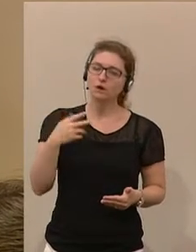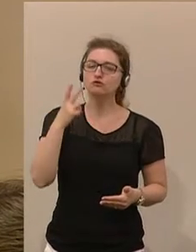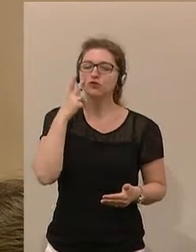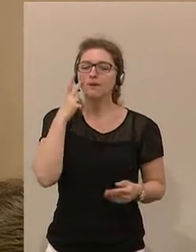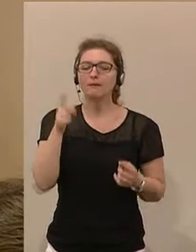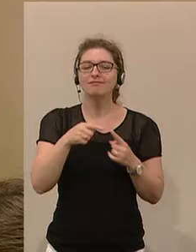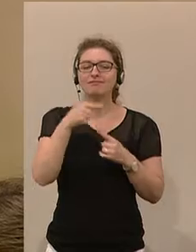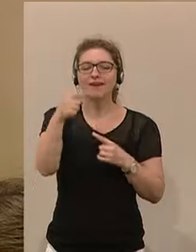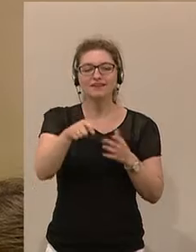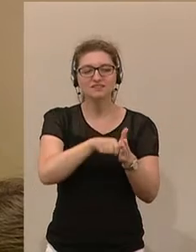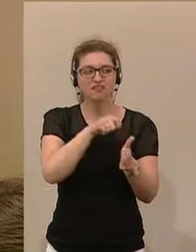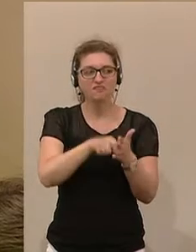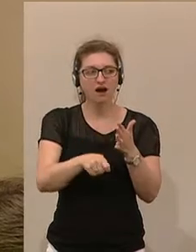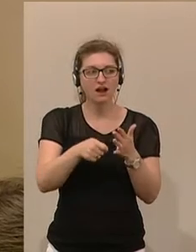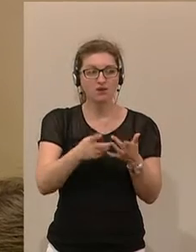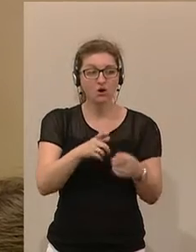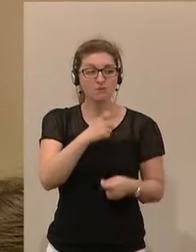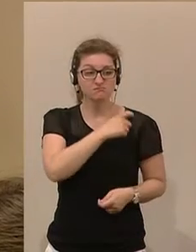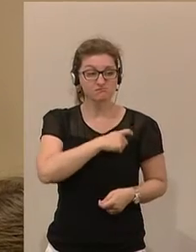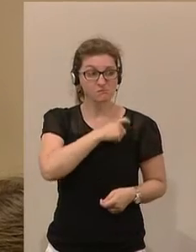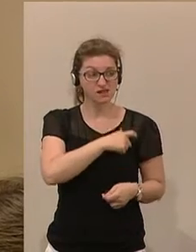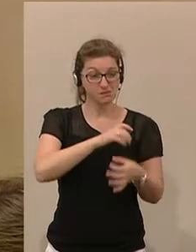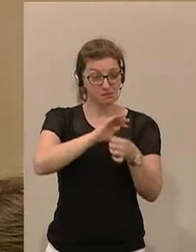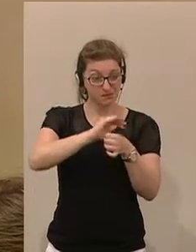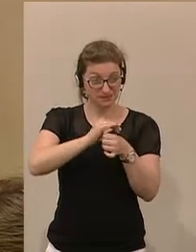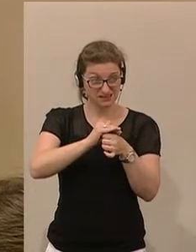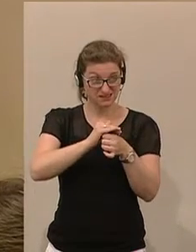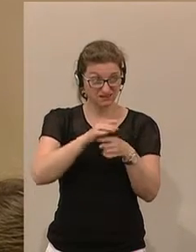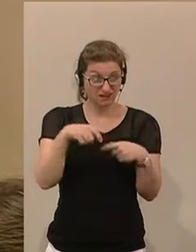Wahlen, ob da nicht die Partei der Pilze völlig am Bauch liegt.